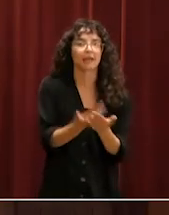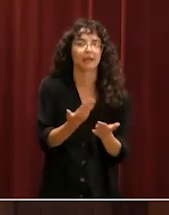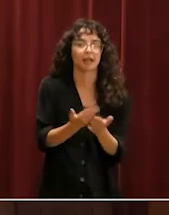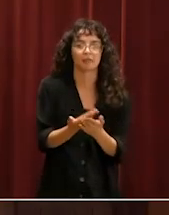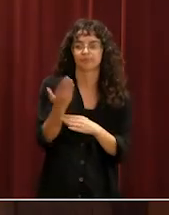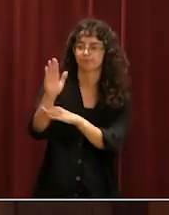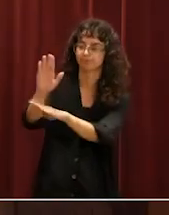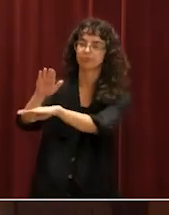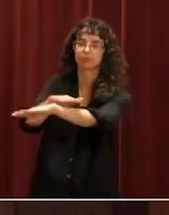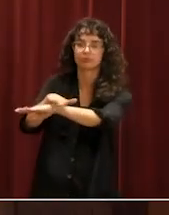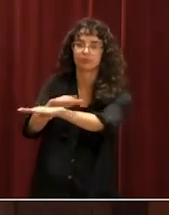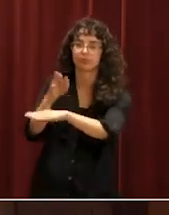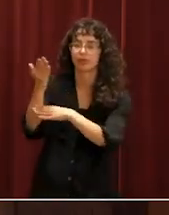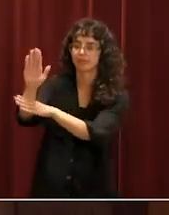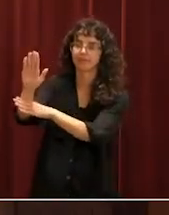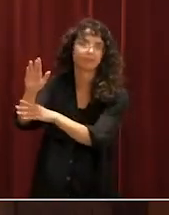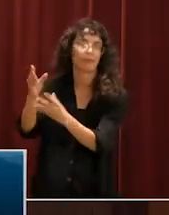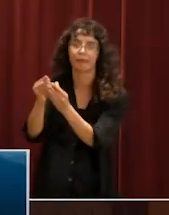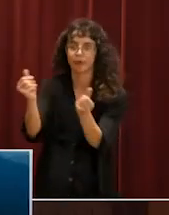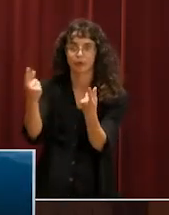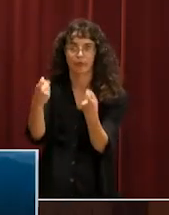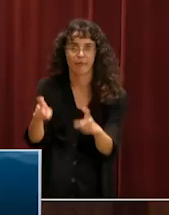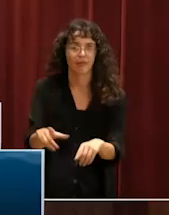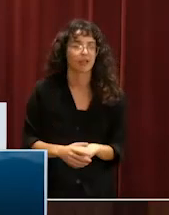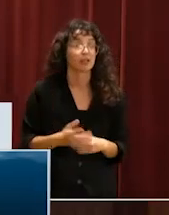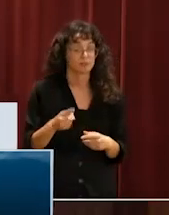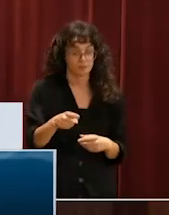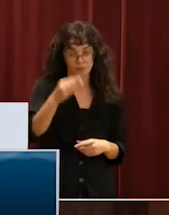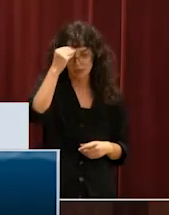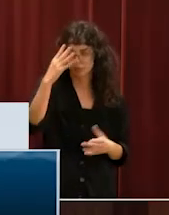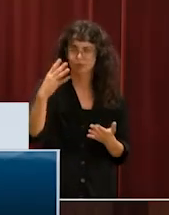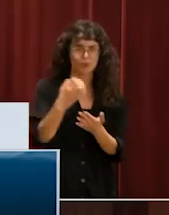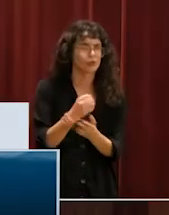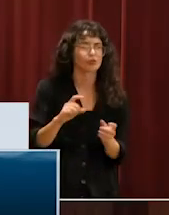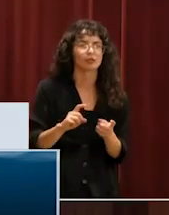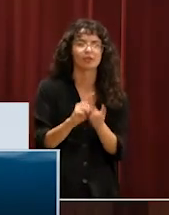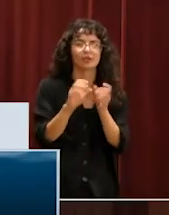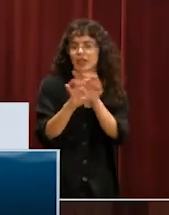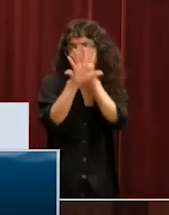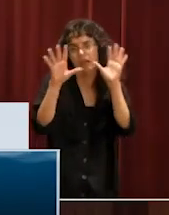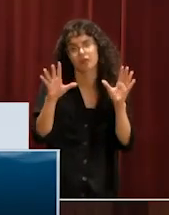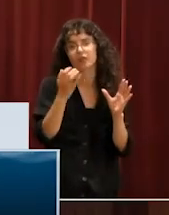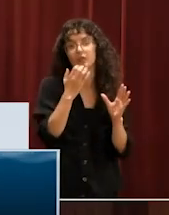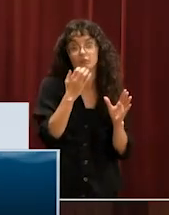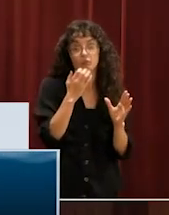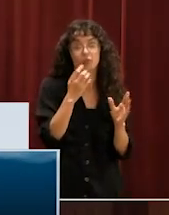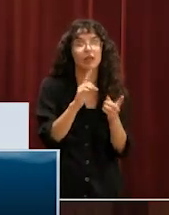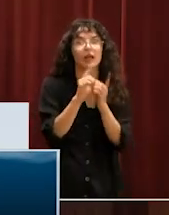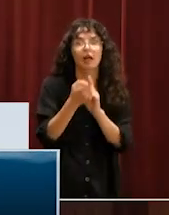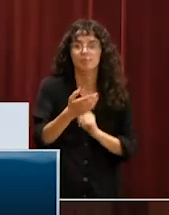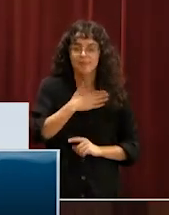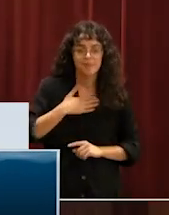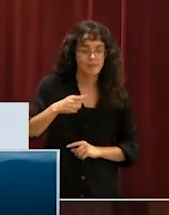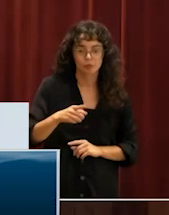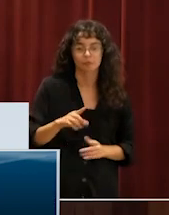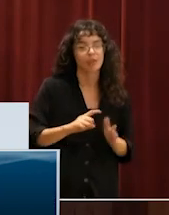Crec que tots tenim clar que aquest canvi desitjat no el tindrem ni amb una llei, ni amb un decret, ni amb un any,